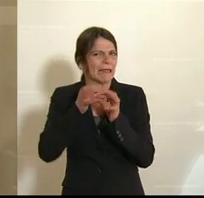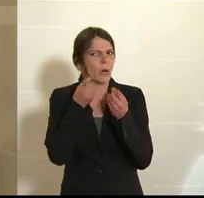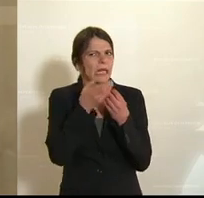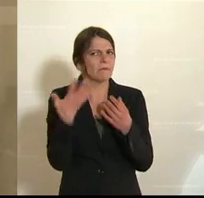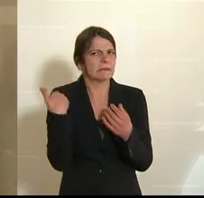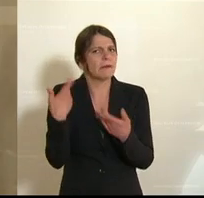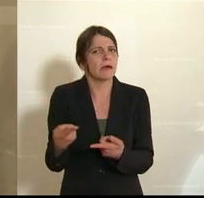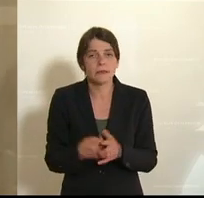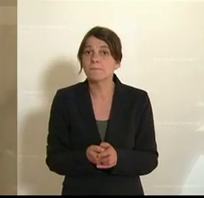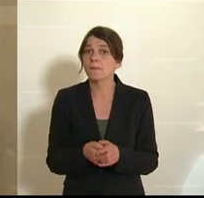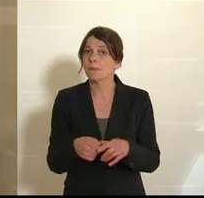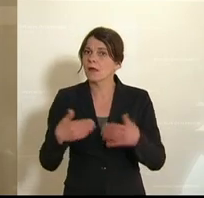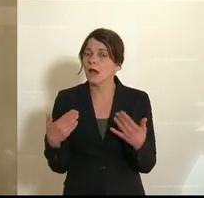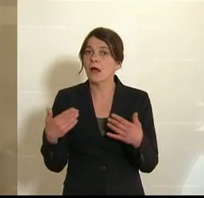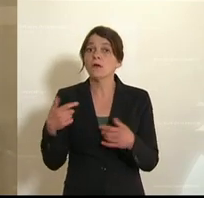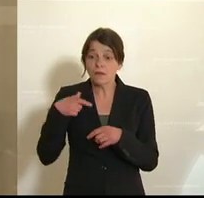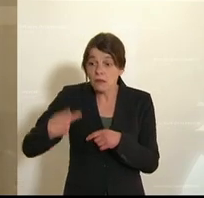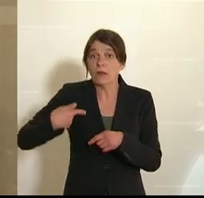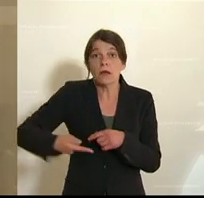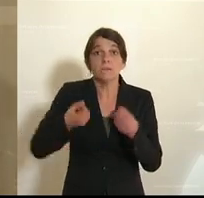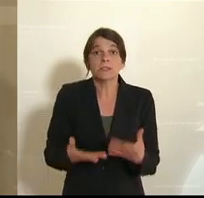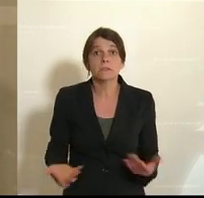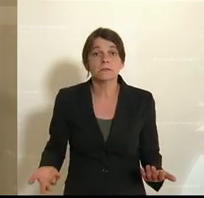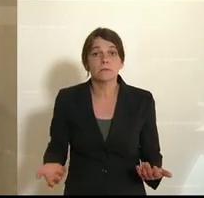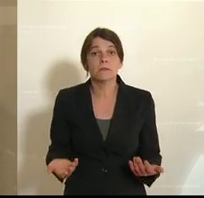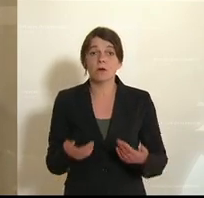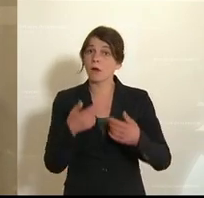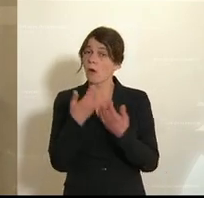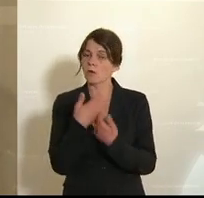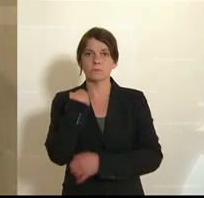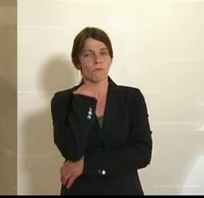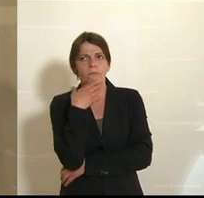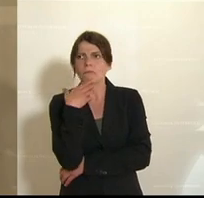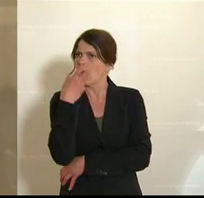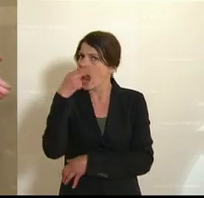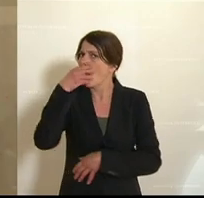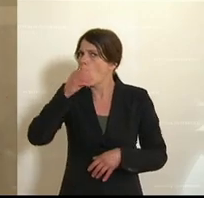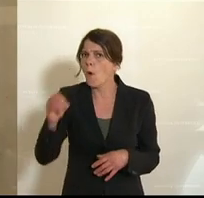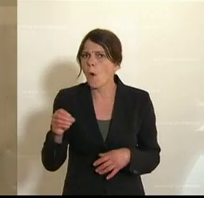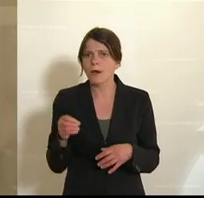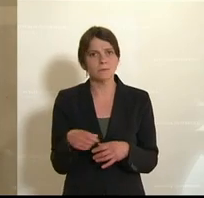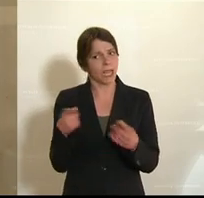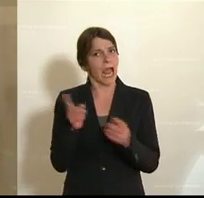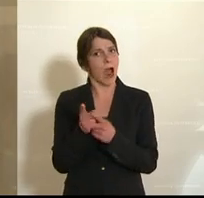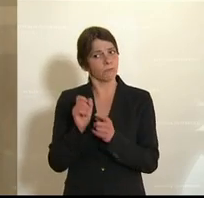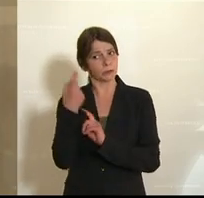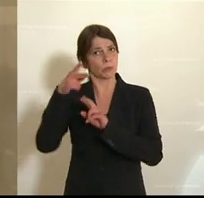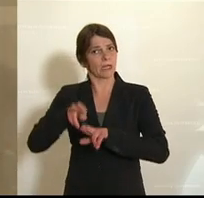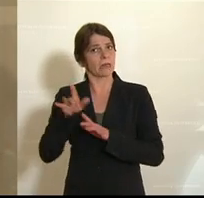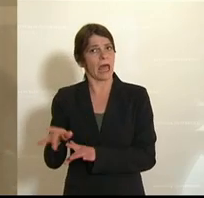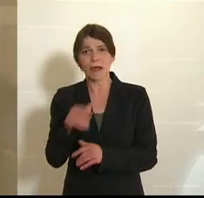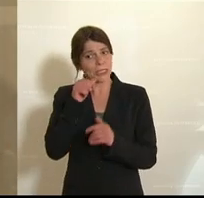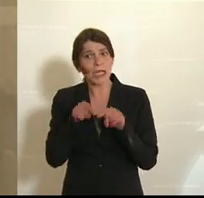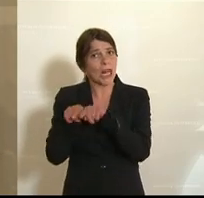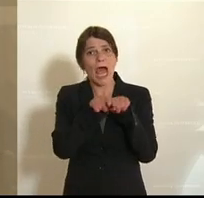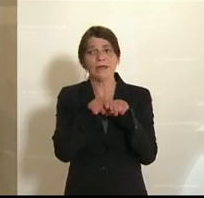könnten. Und das passiert zum wiederholten Male. Und offensichtlich ist der Herr Ho gleicher als gleich. Denn das, was